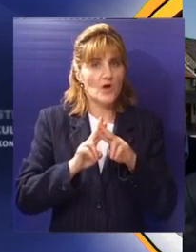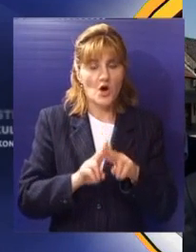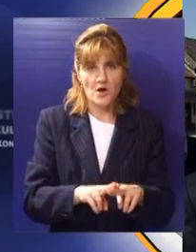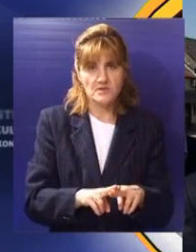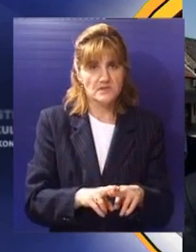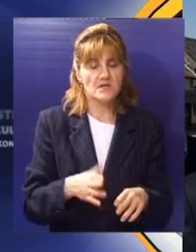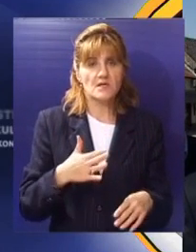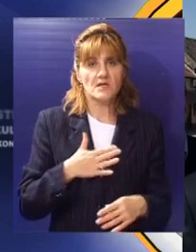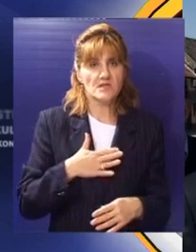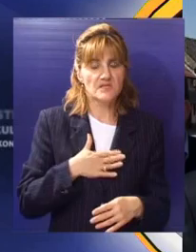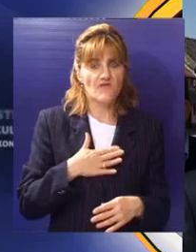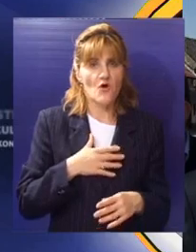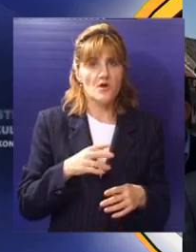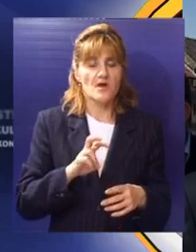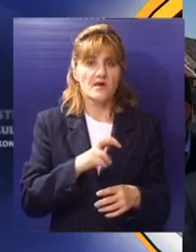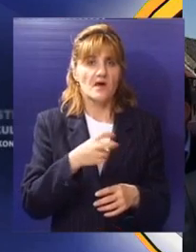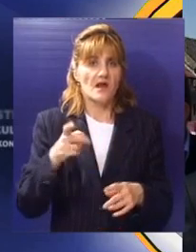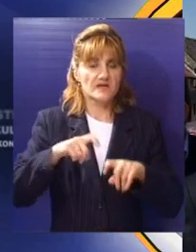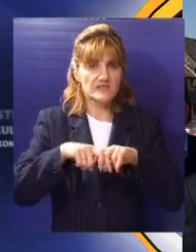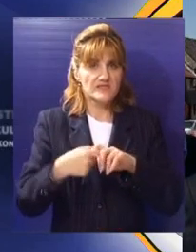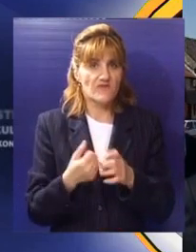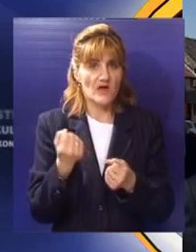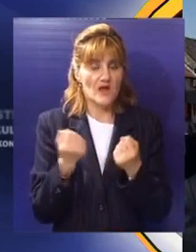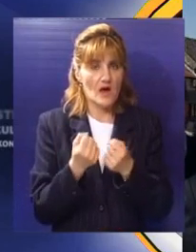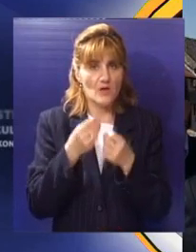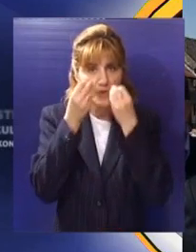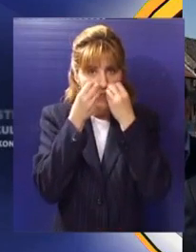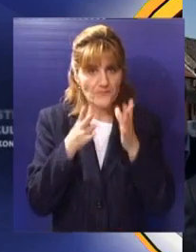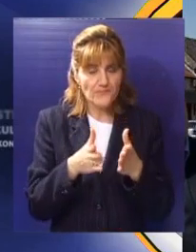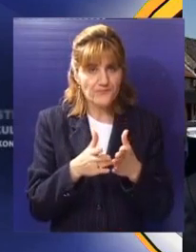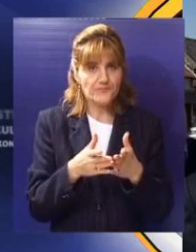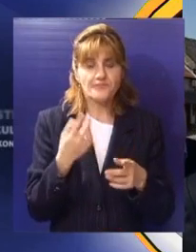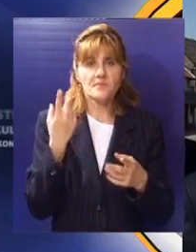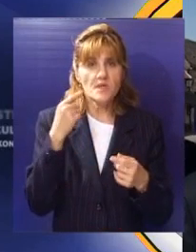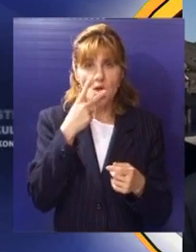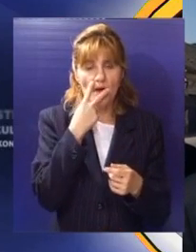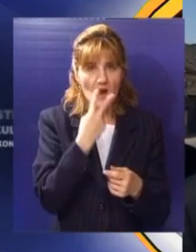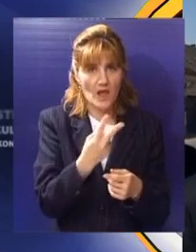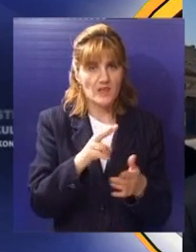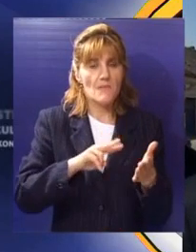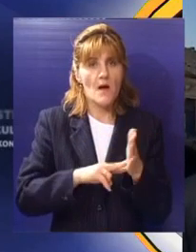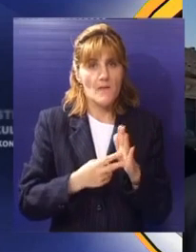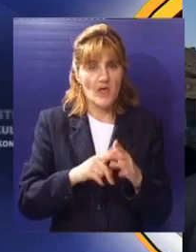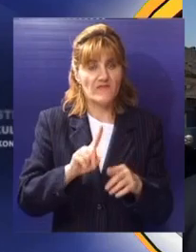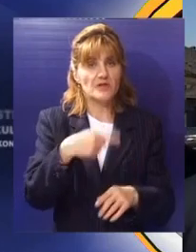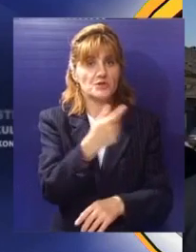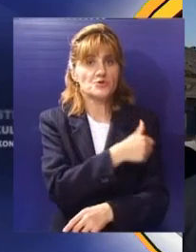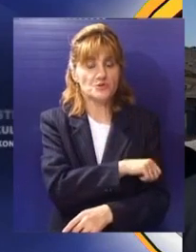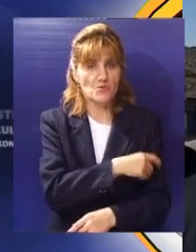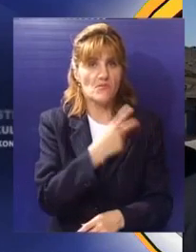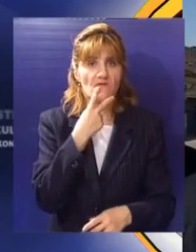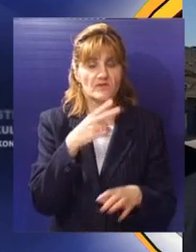ostavilo i svoje amortizere i svoje osovine konačno će ljudi imati dobar pristup. Ako sagledamo šta su planovi za 2011.